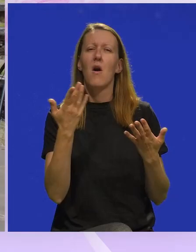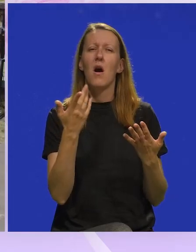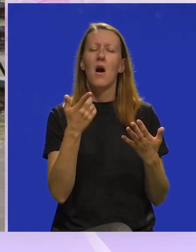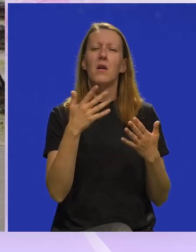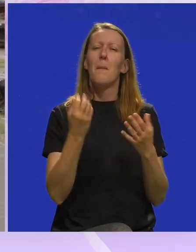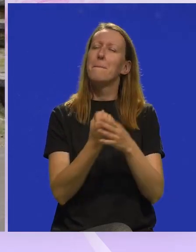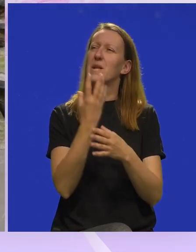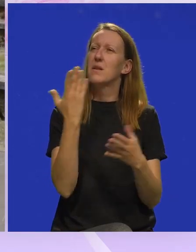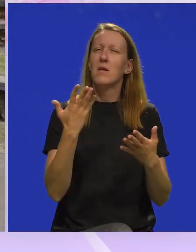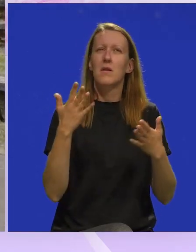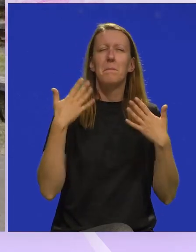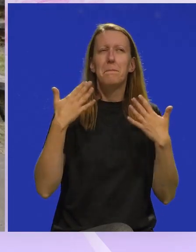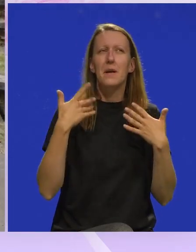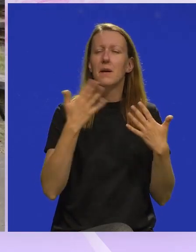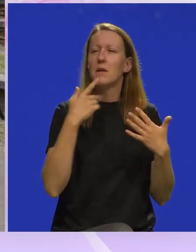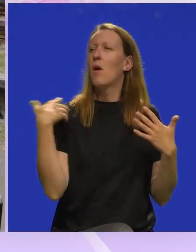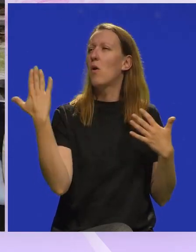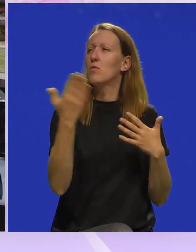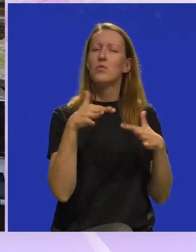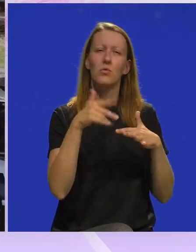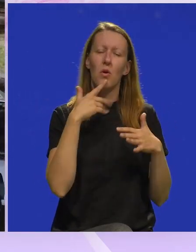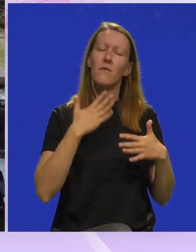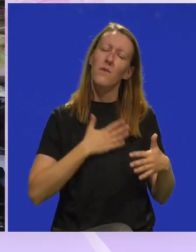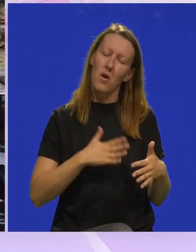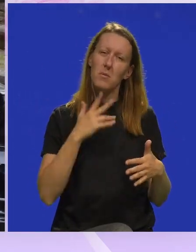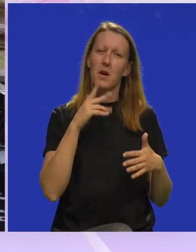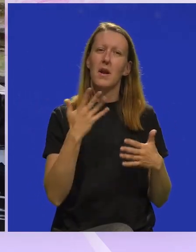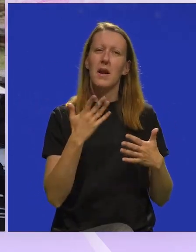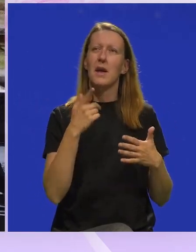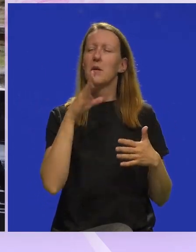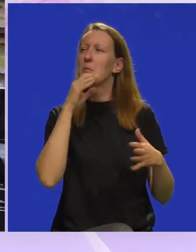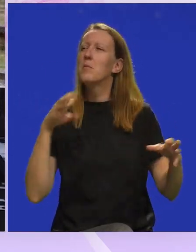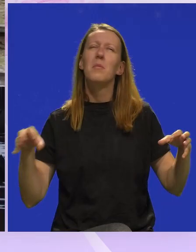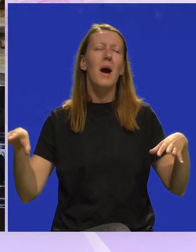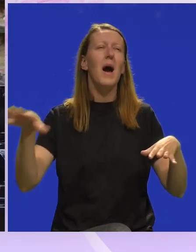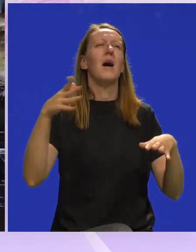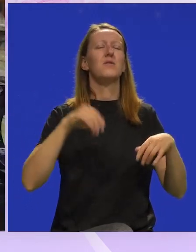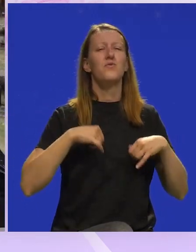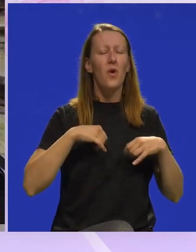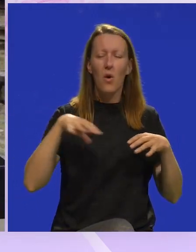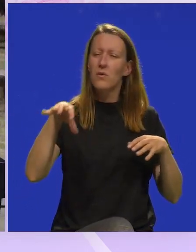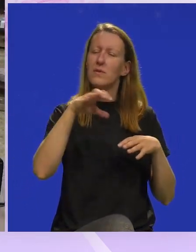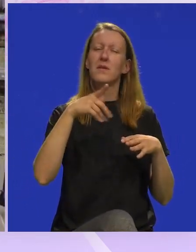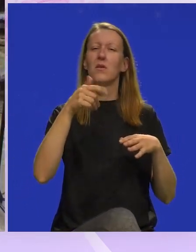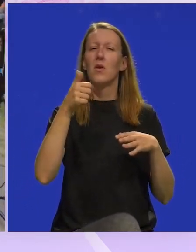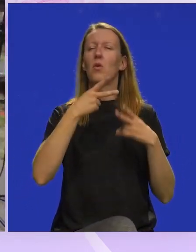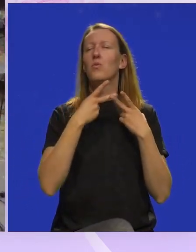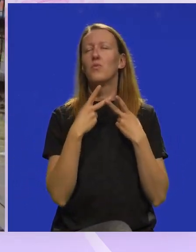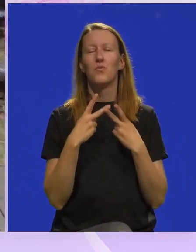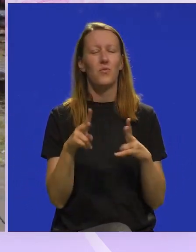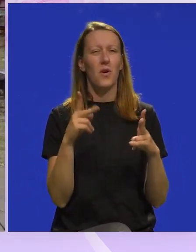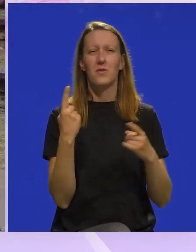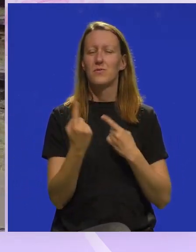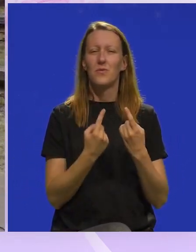kada je u prirodi, kada je u parku, kada smo okruženi ljudima koje volimo, čak i nekim psima. Tako da to je jedna skroz druga